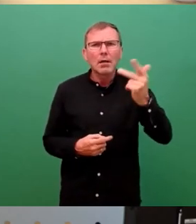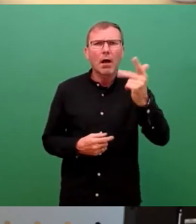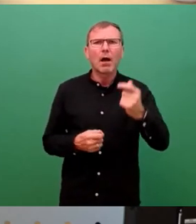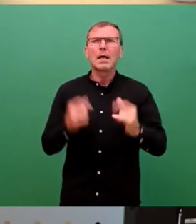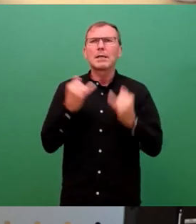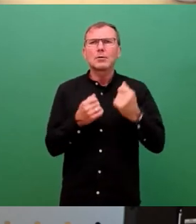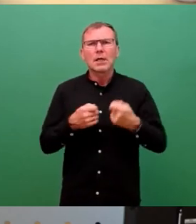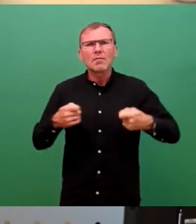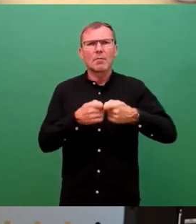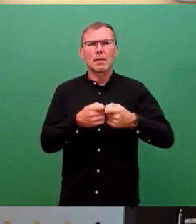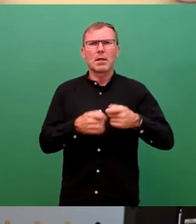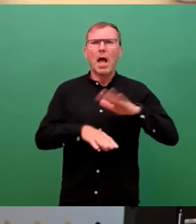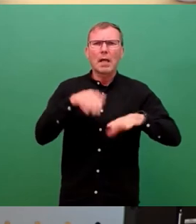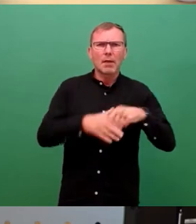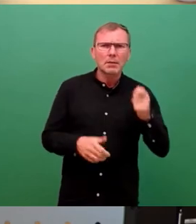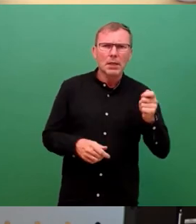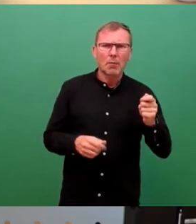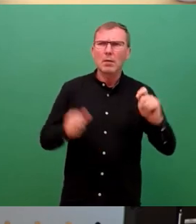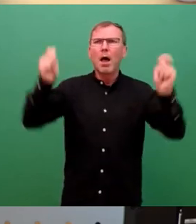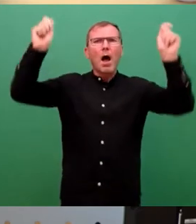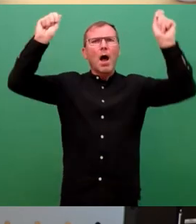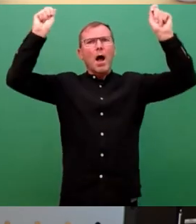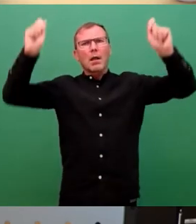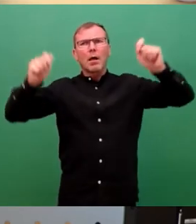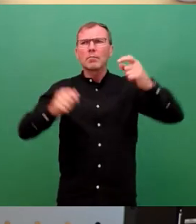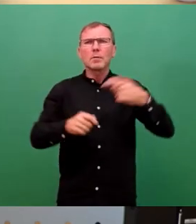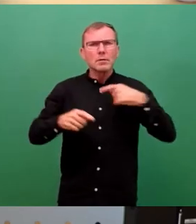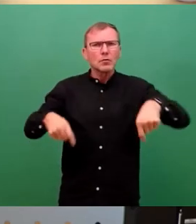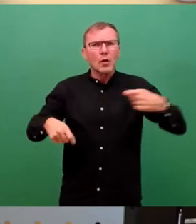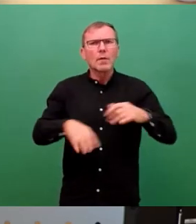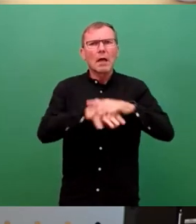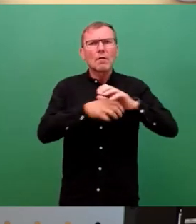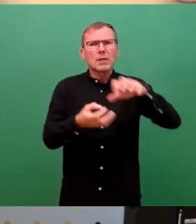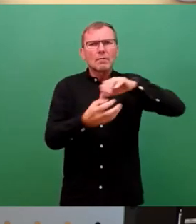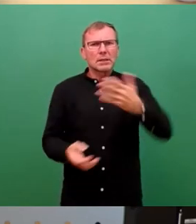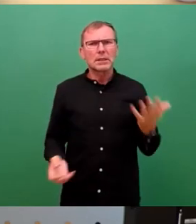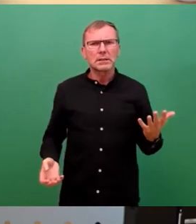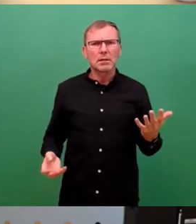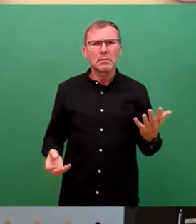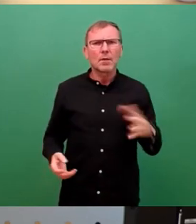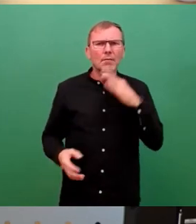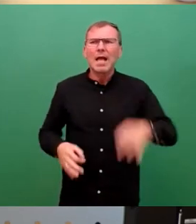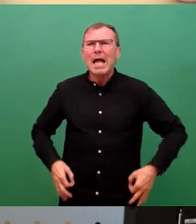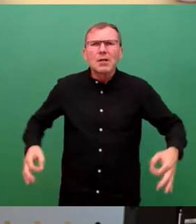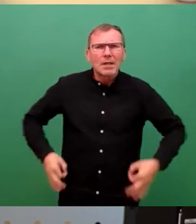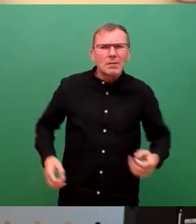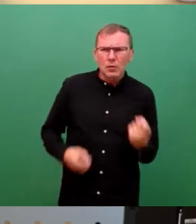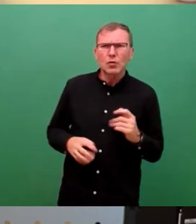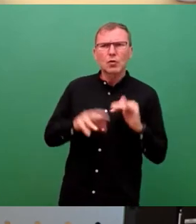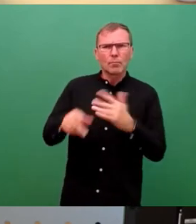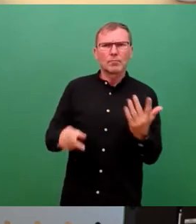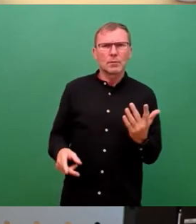Handwerkskammern flagen Alarm und warnen vor einer Wirtschaftskrise und vor unheimlich vielen Insolvenzen. Schwarz